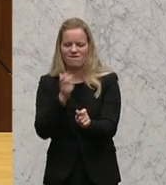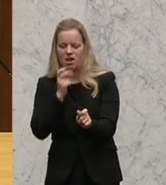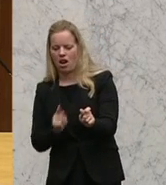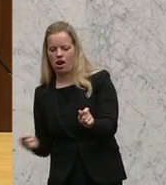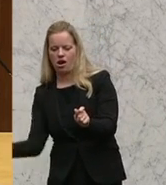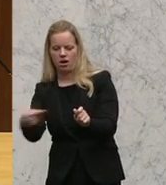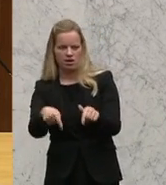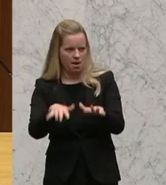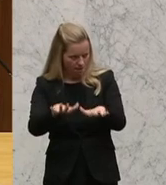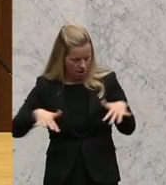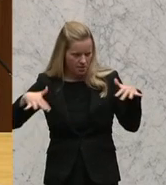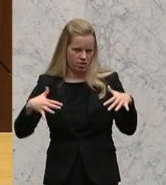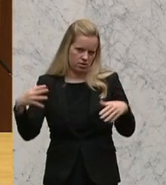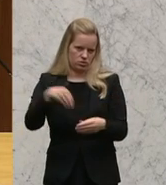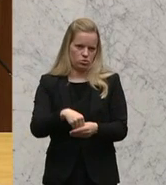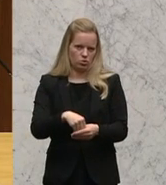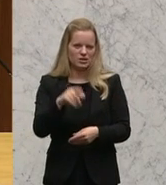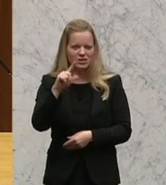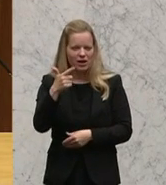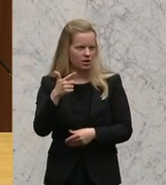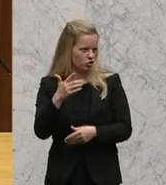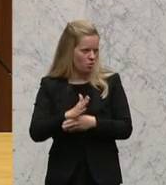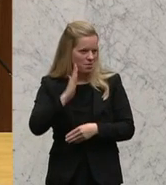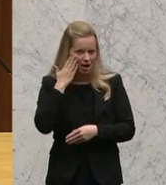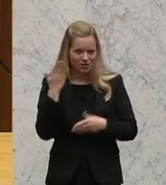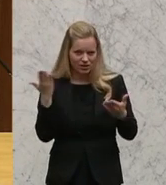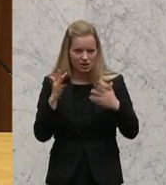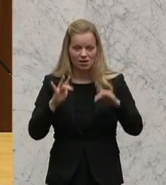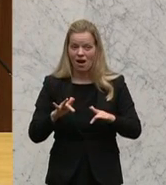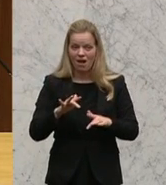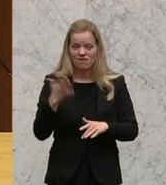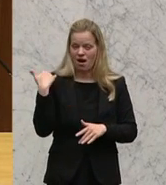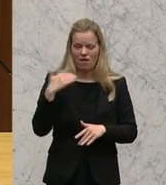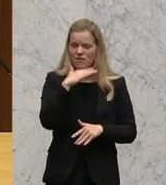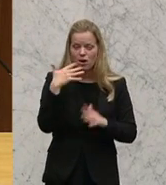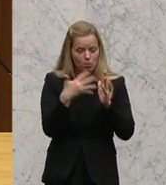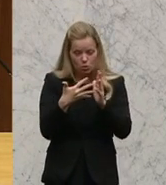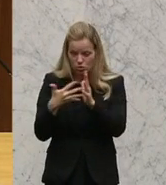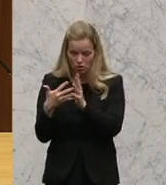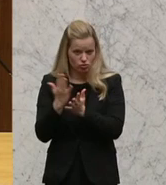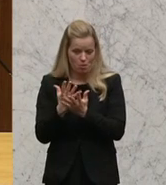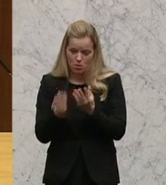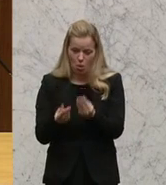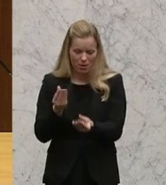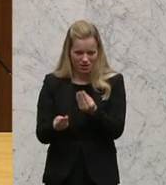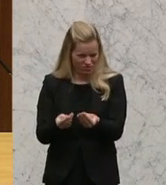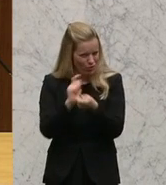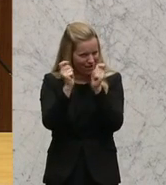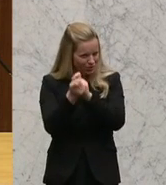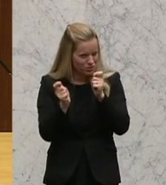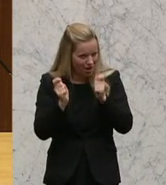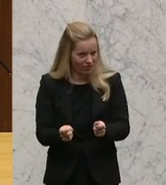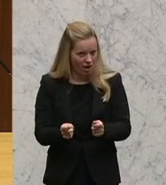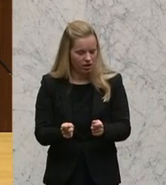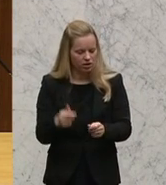hineinbringen und auch beschließen. Und das Zweite, wieso das so bekannt ist, Sie haben einen Haufen Begutachtungen bekommen zu diesem umfassenden Abänderungsantrag,